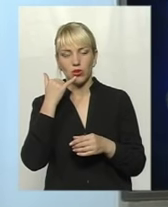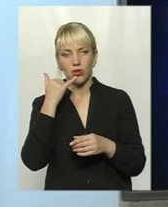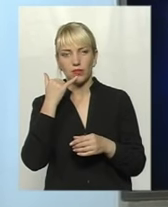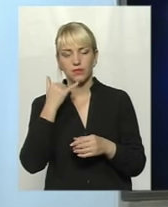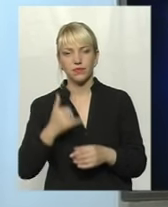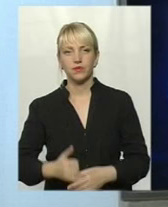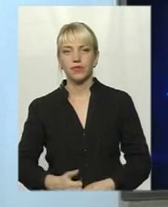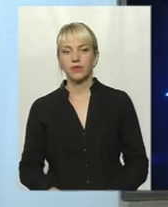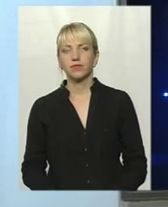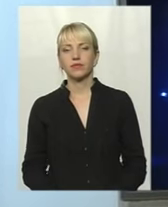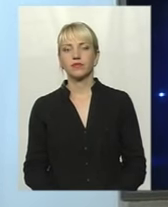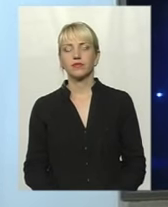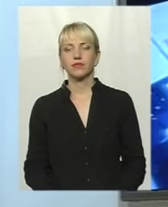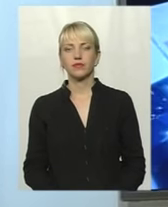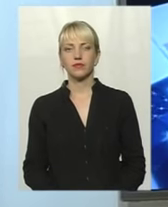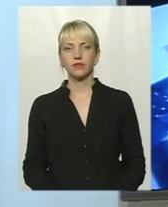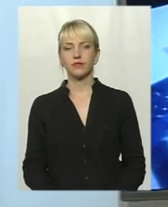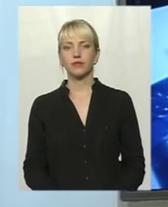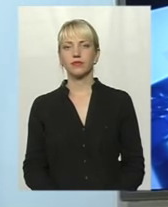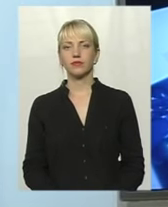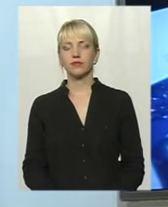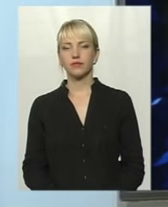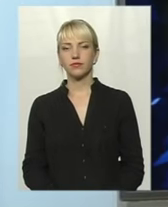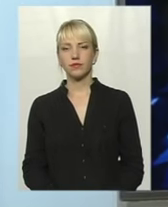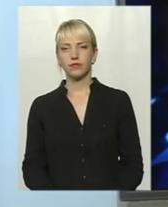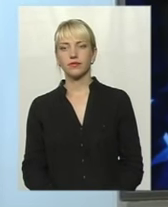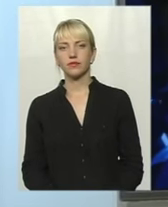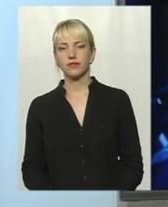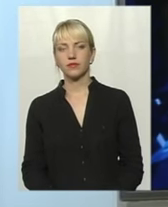дзвінка, насамперед телефонні дзвінки 619060. Слухаємо вас, говоріть, будь ласка.